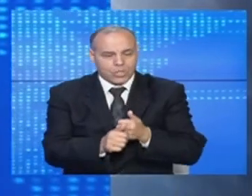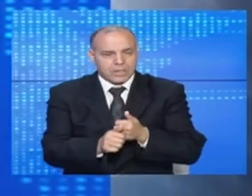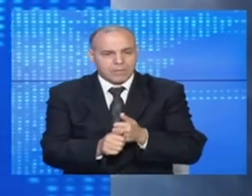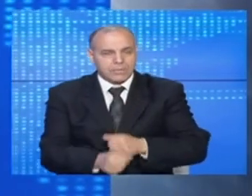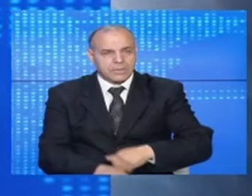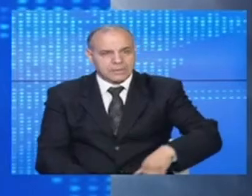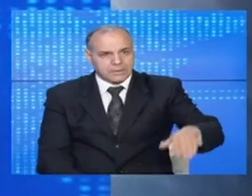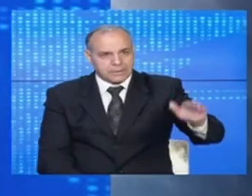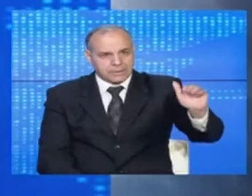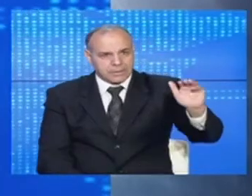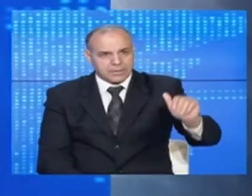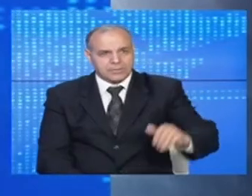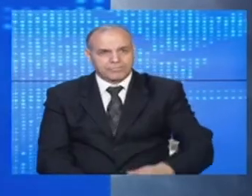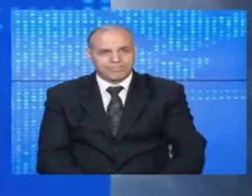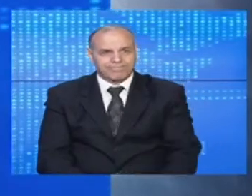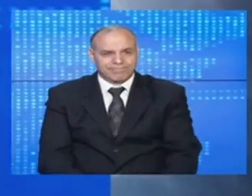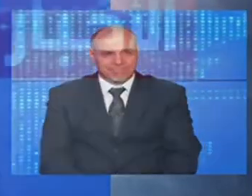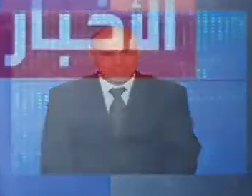المتابعة والاهتمام وإلى اللقاء